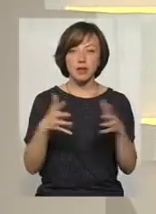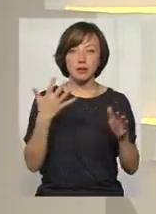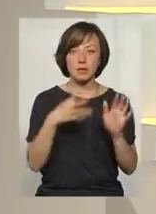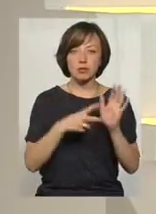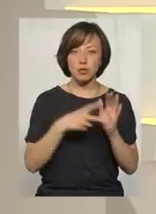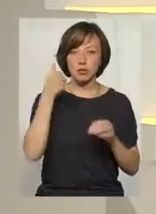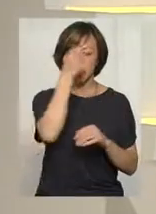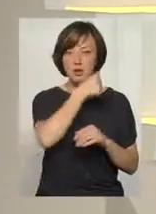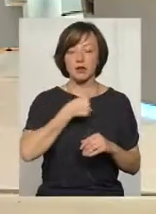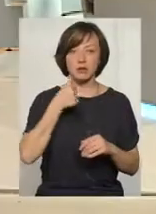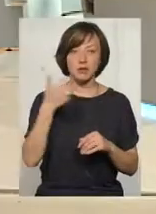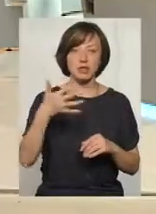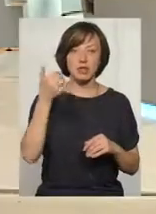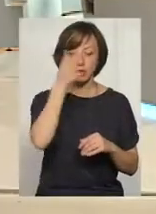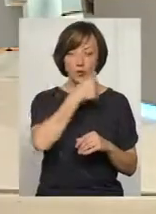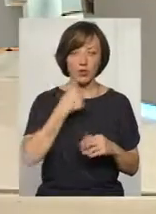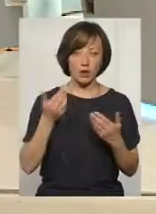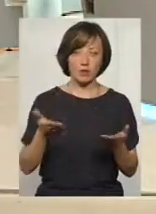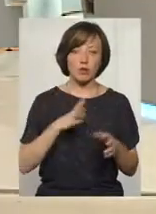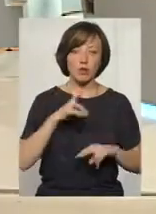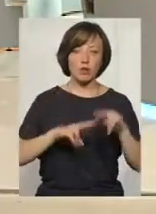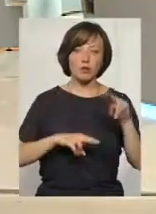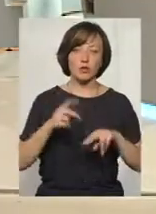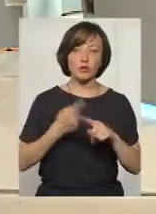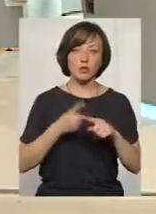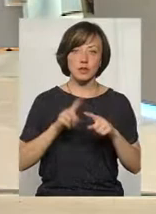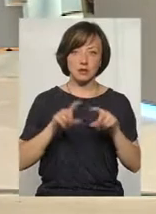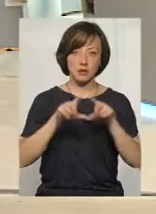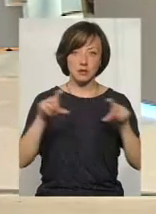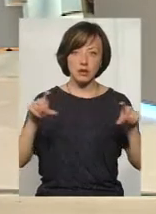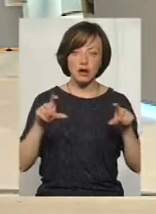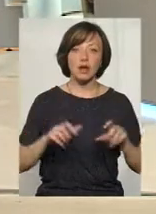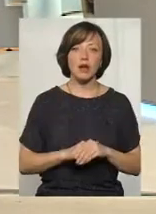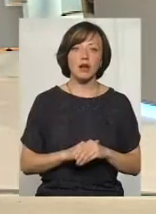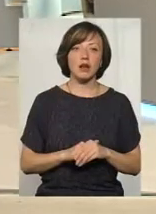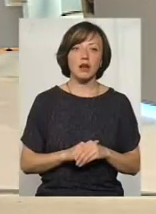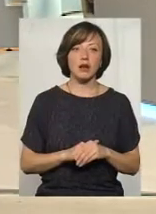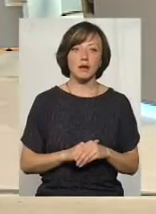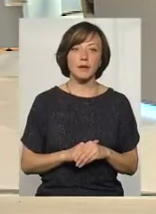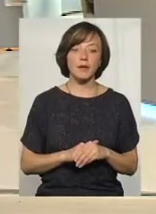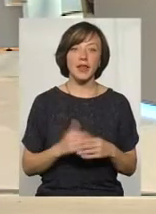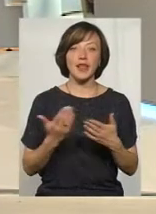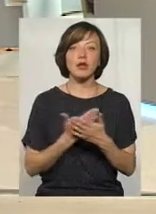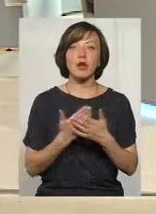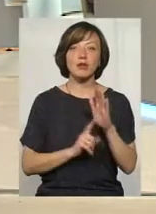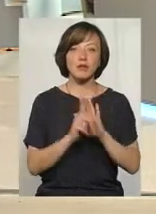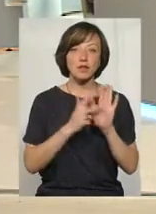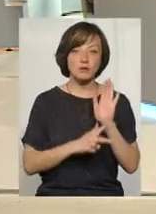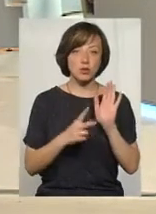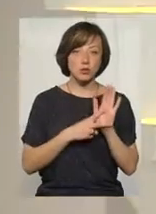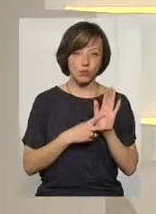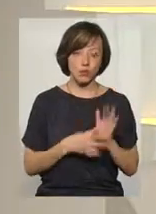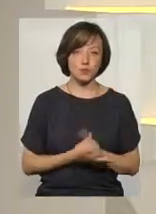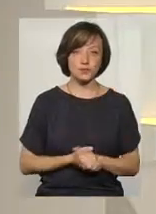-й рік, так, чи, ну, 50-ти роки була побудована ця каланча, а кінотеатр з 80-ти якогось там, сьомого, якщо не помиляюсь.